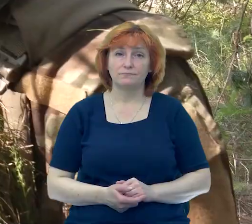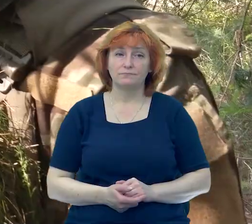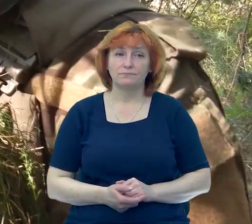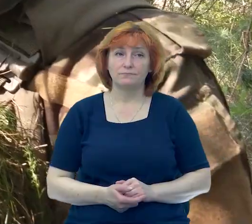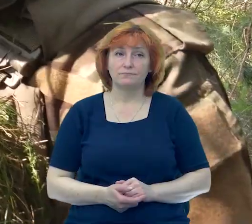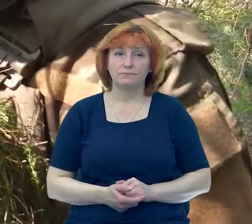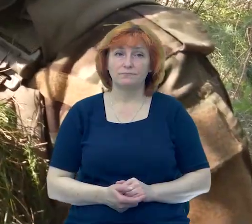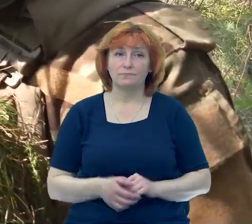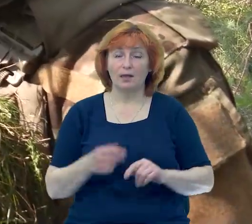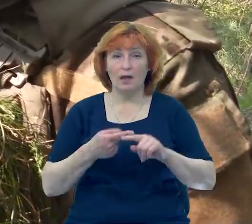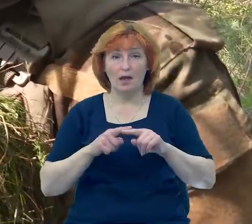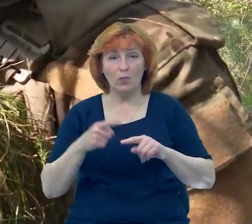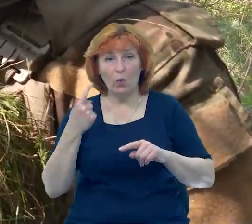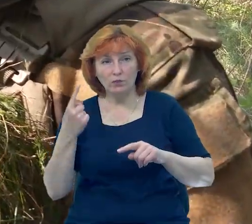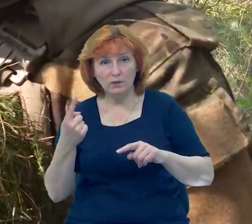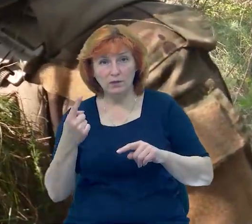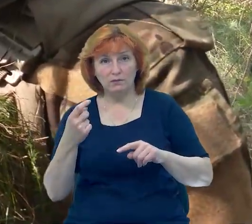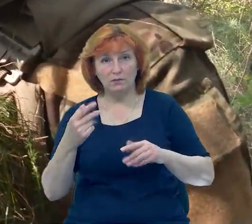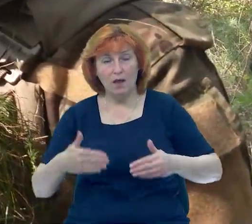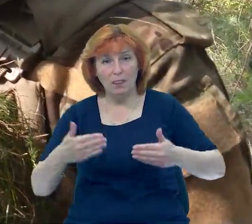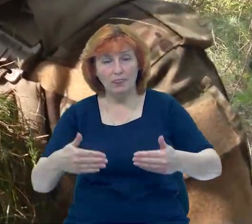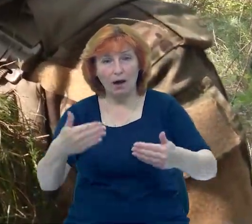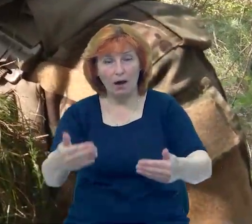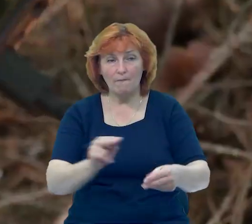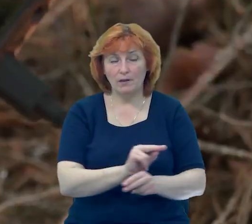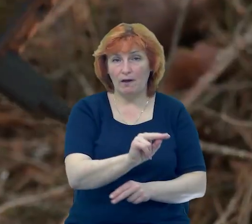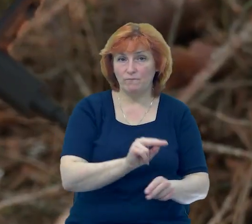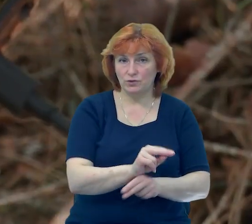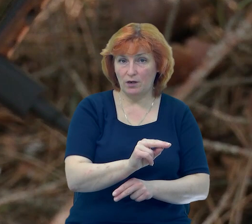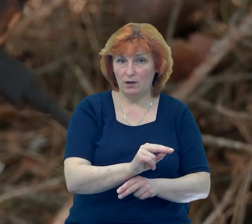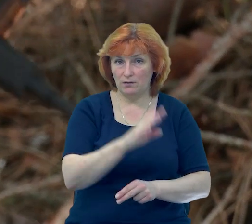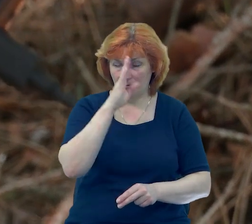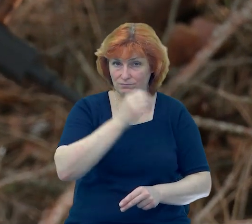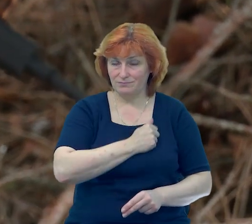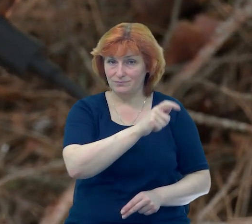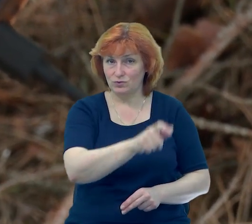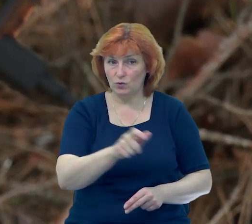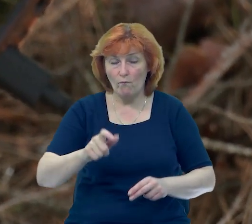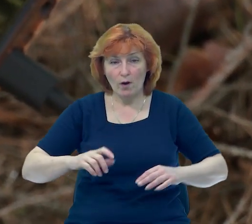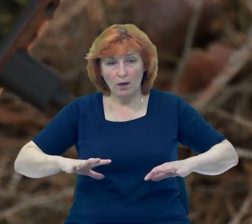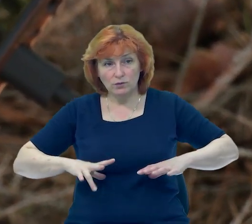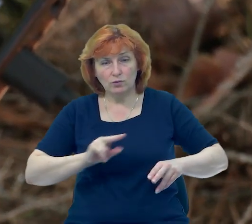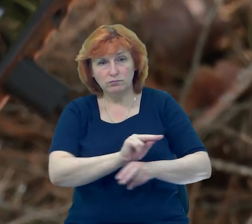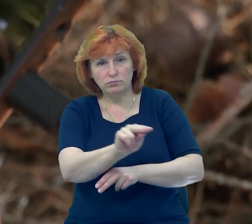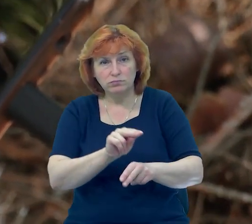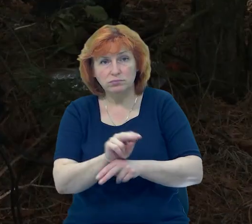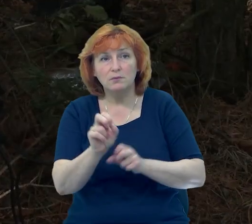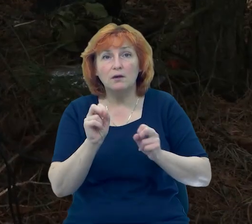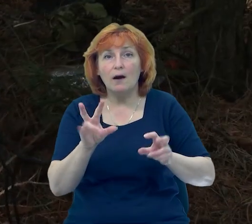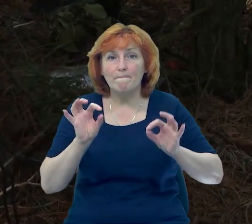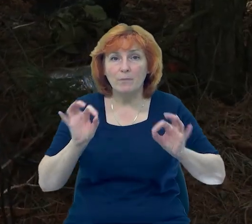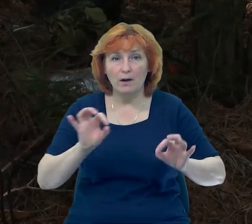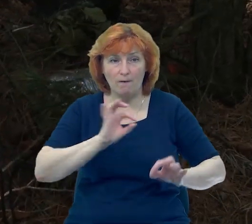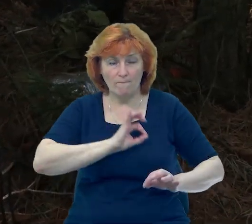Це один з етапів навчання у школі дронів «Скайспайс». Інструктори готують операторів БПЛА для виконання